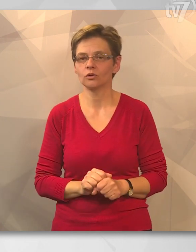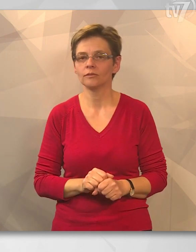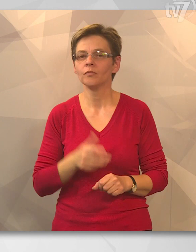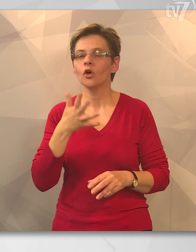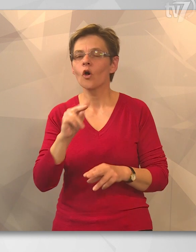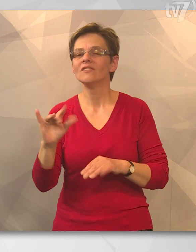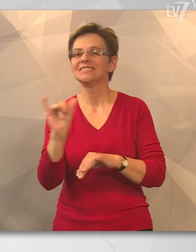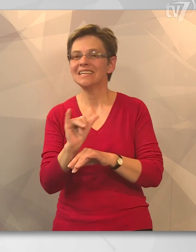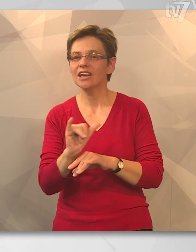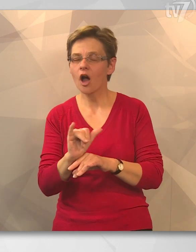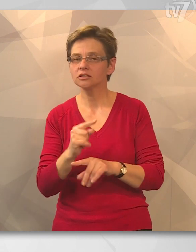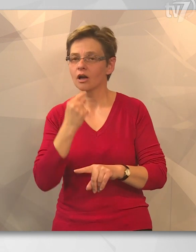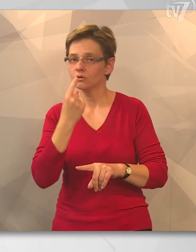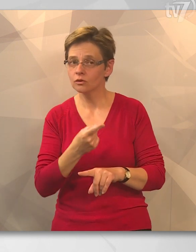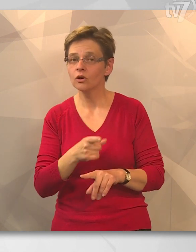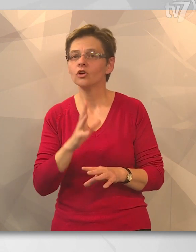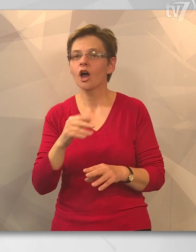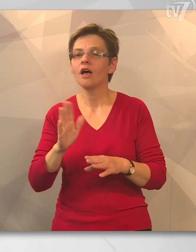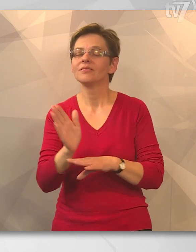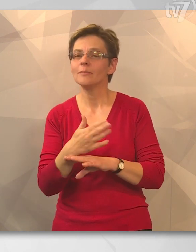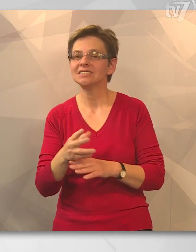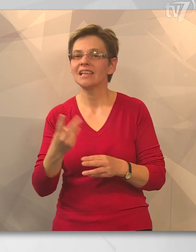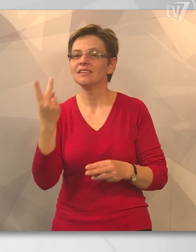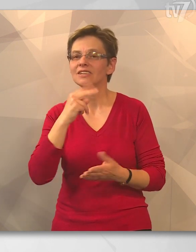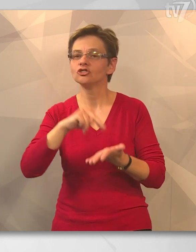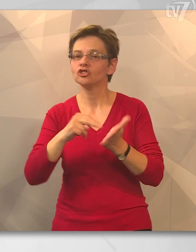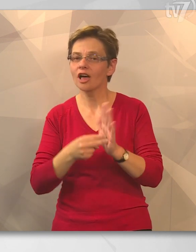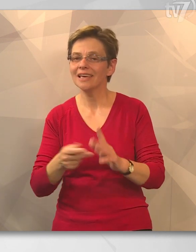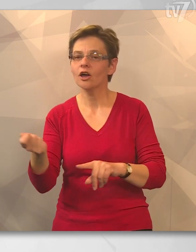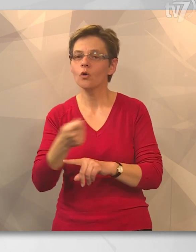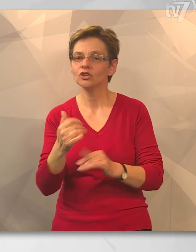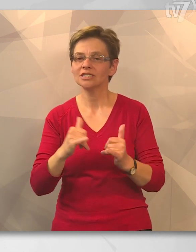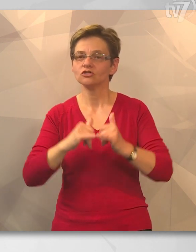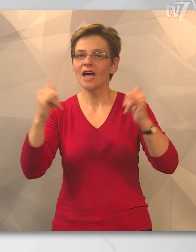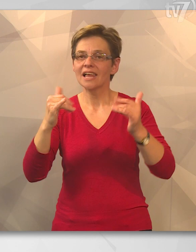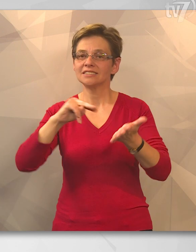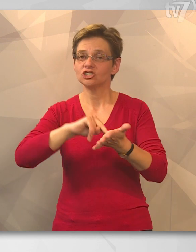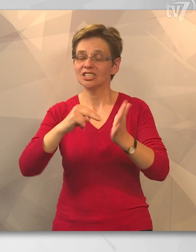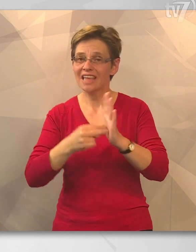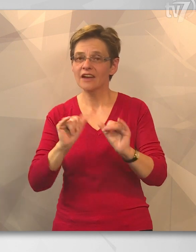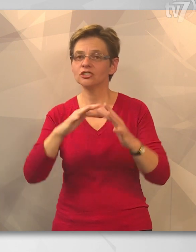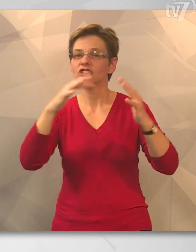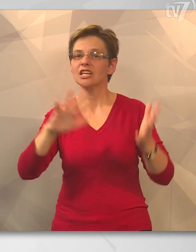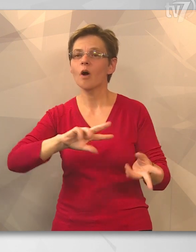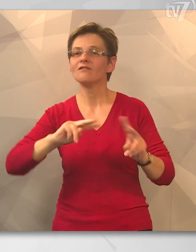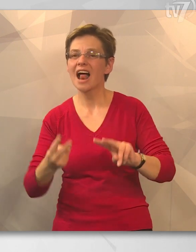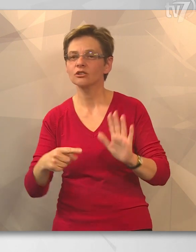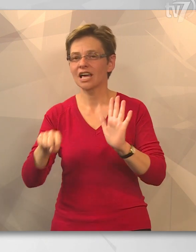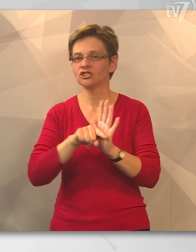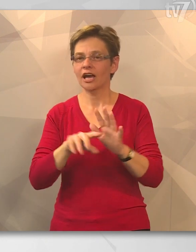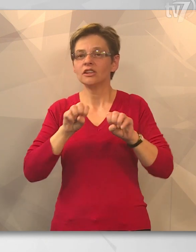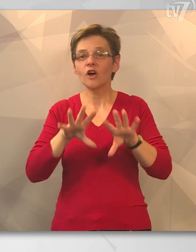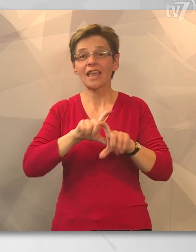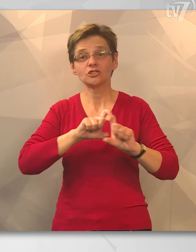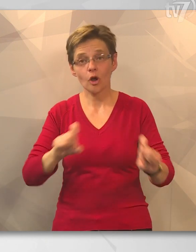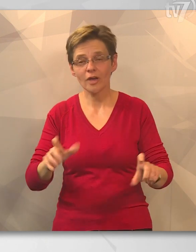működ. A kövizig igazgatója hangsúlyozta, a Nemzeti Víz Stratégia Öntözés Fejlesztési Tervei és a klímaváltozás negatív